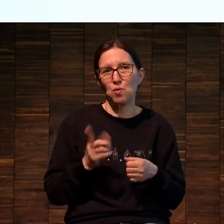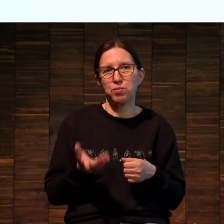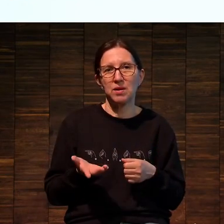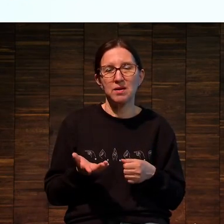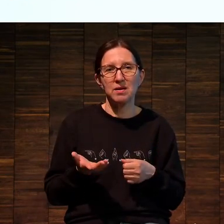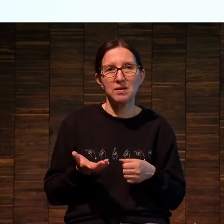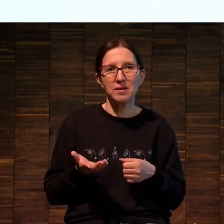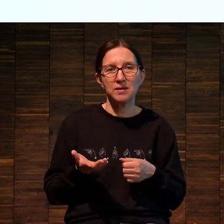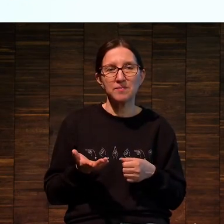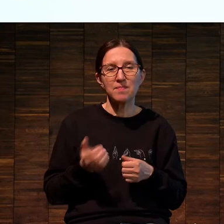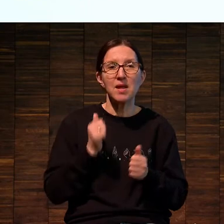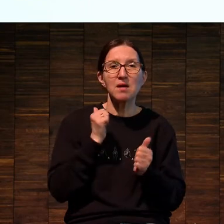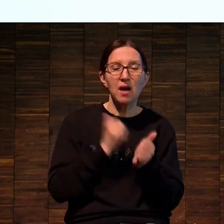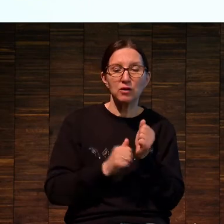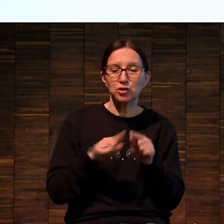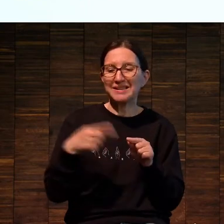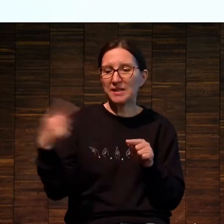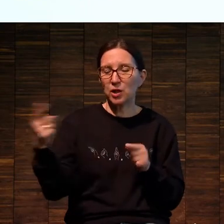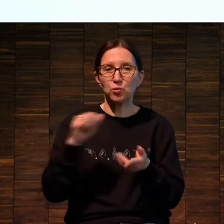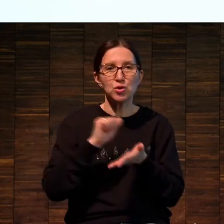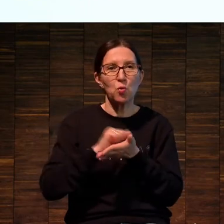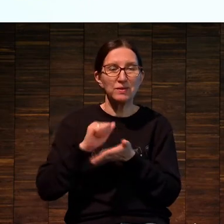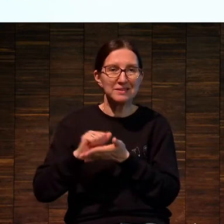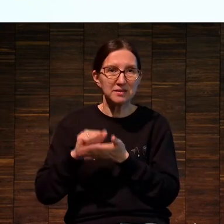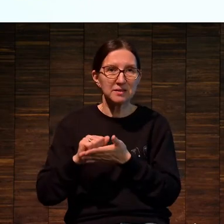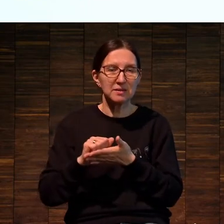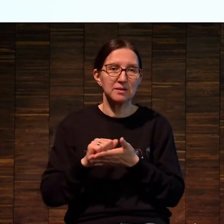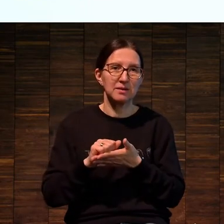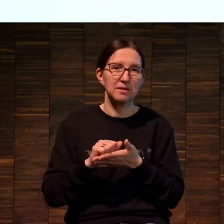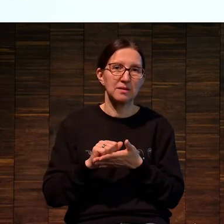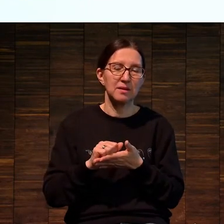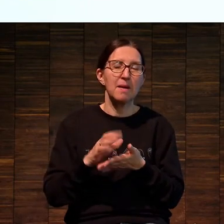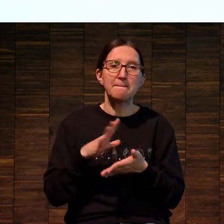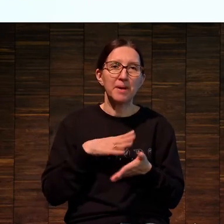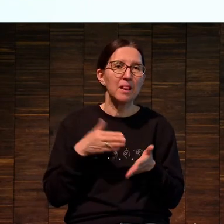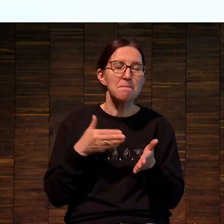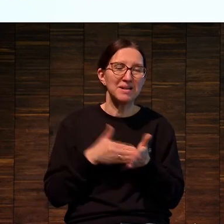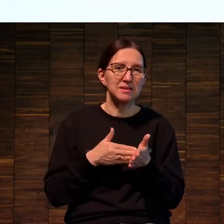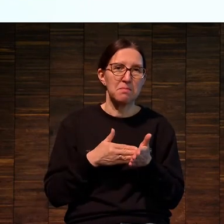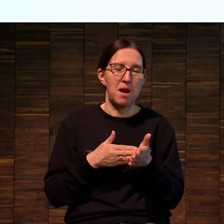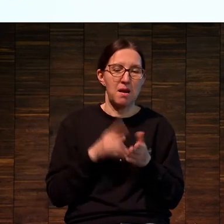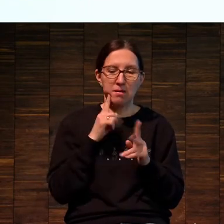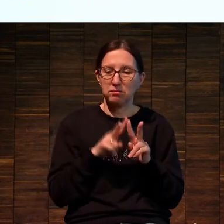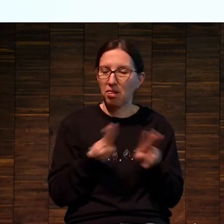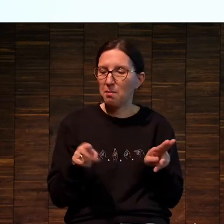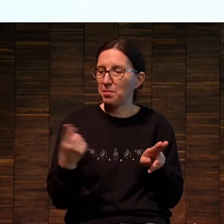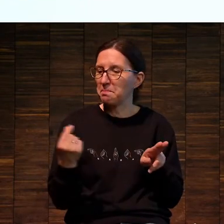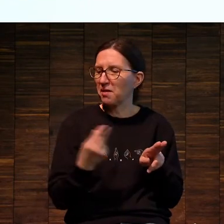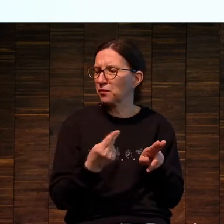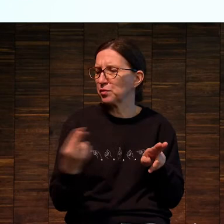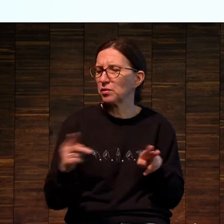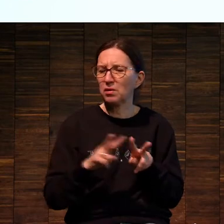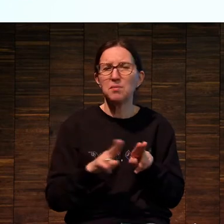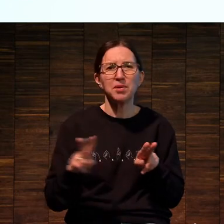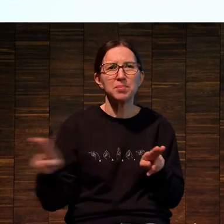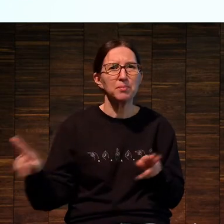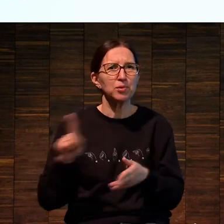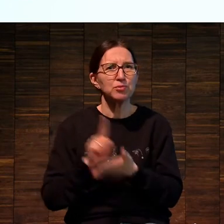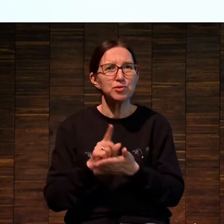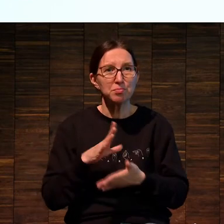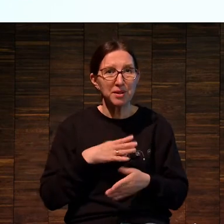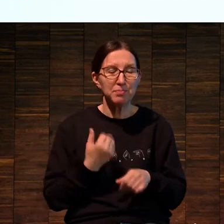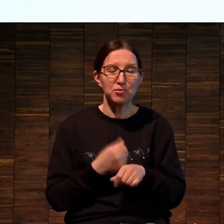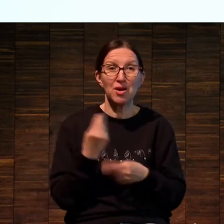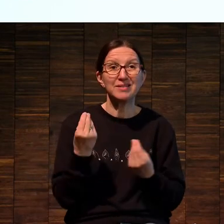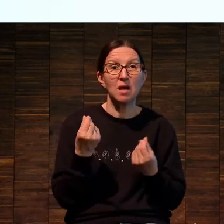каждый следующий оттиск был максимально идентичен. коммерческие